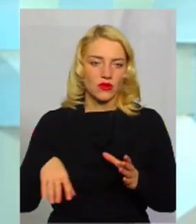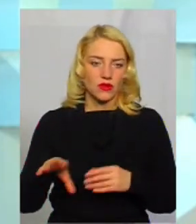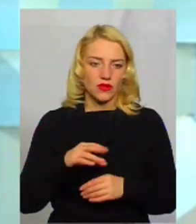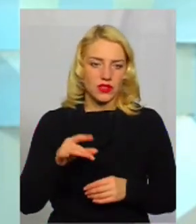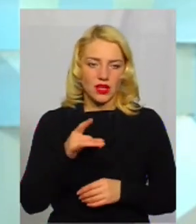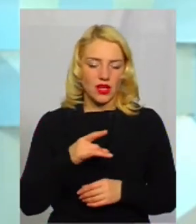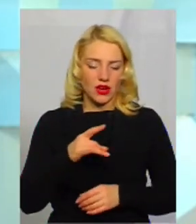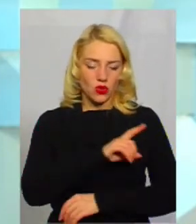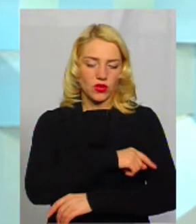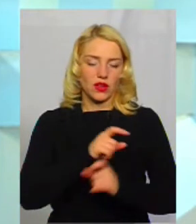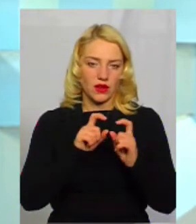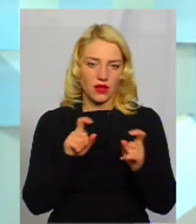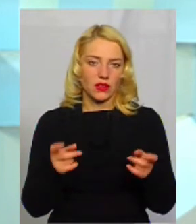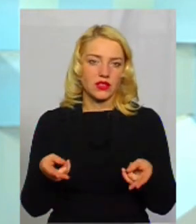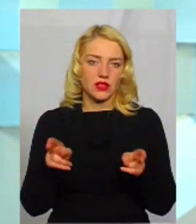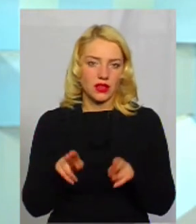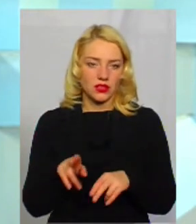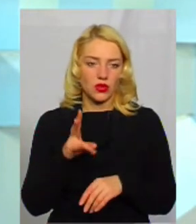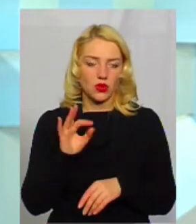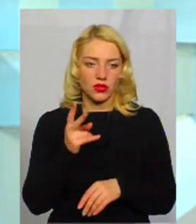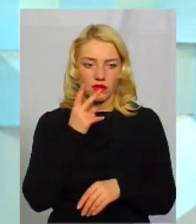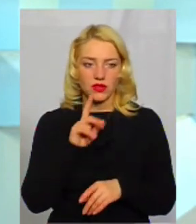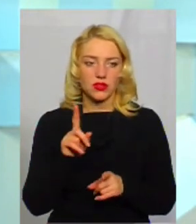МОЗ, Міністерство охорони здоров'я, нам...